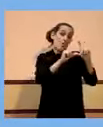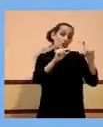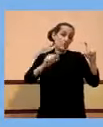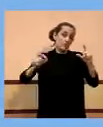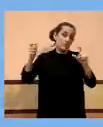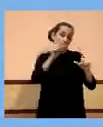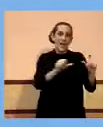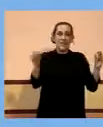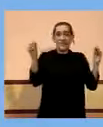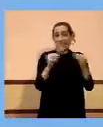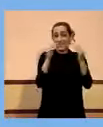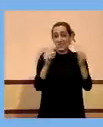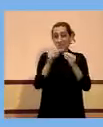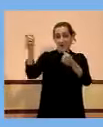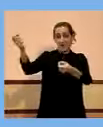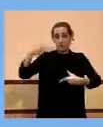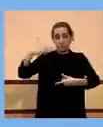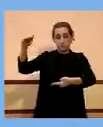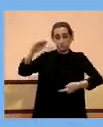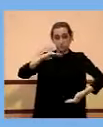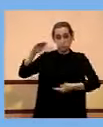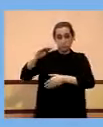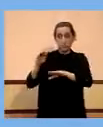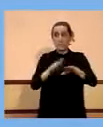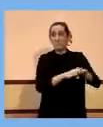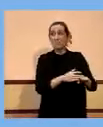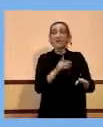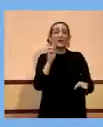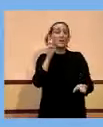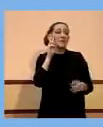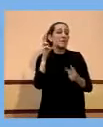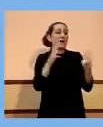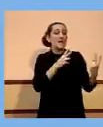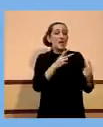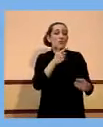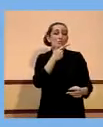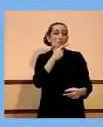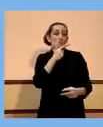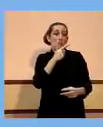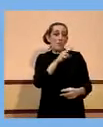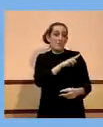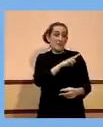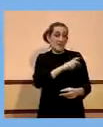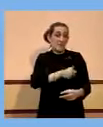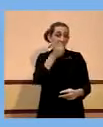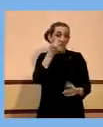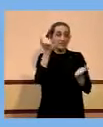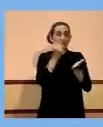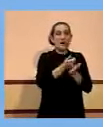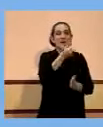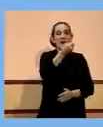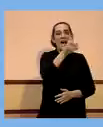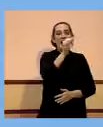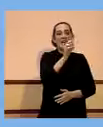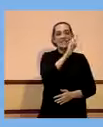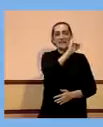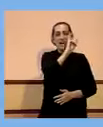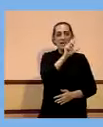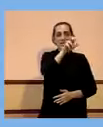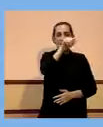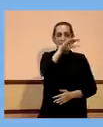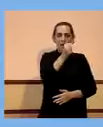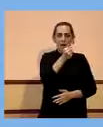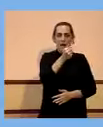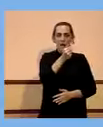Òscara Estraceneca, que la veuen en aquest color més verdós, va tenint uns canvis molt grans